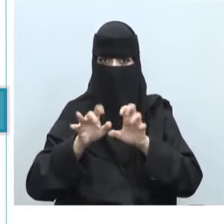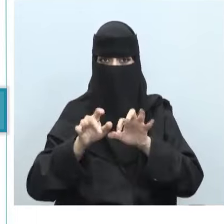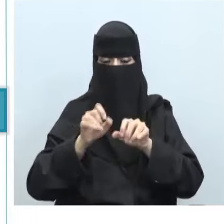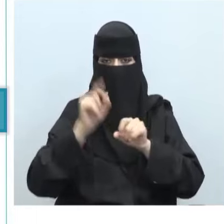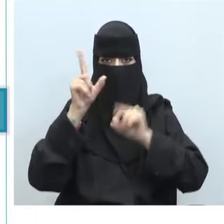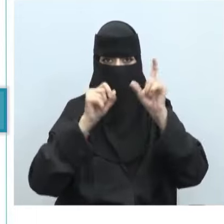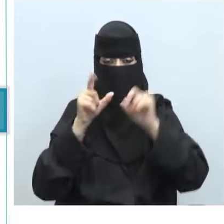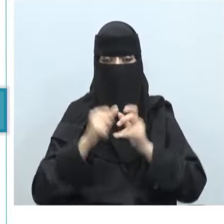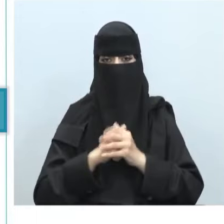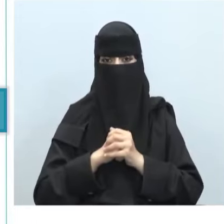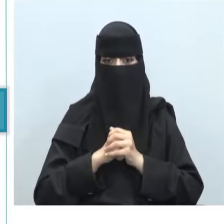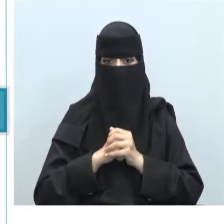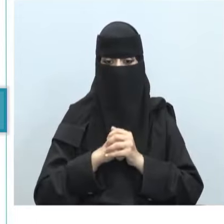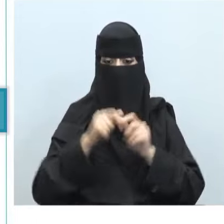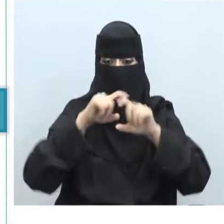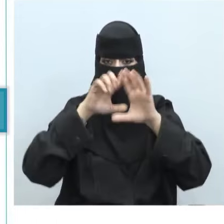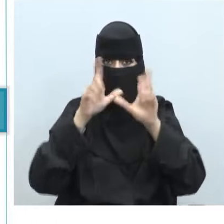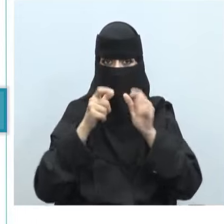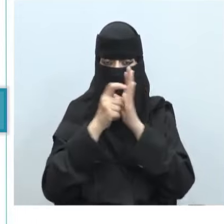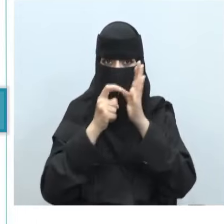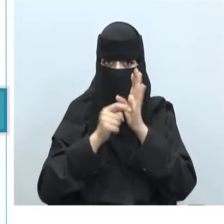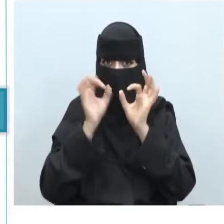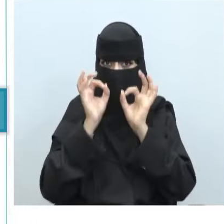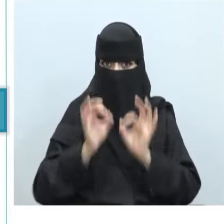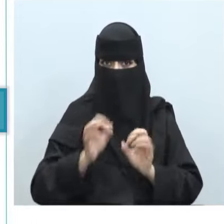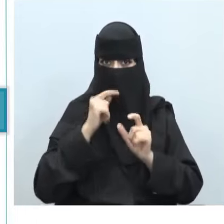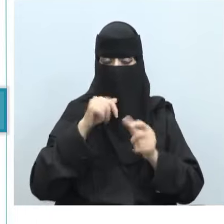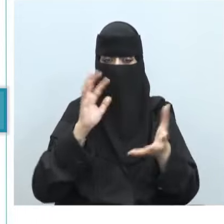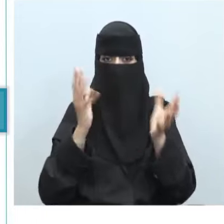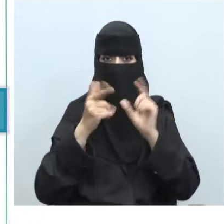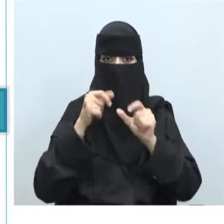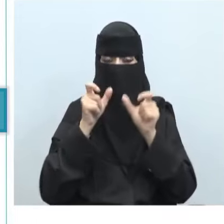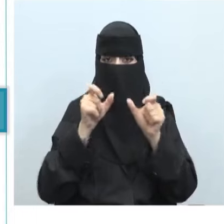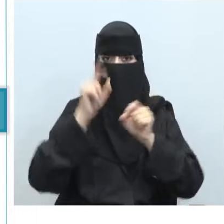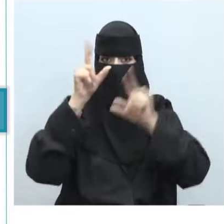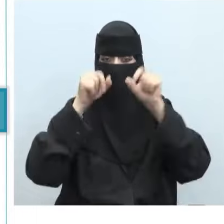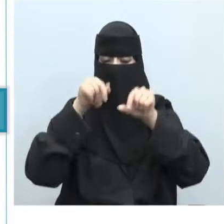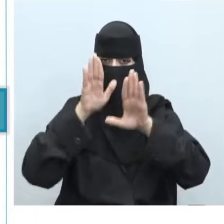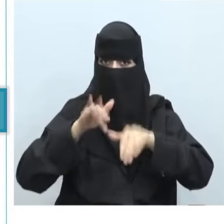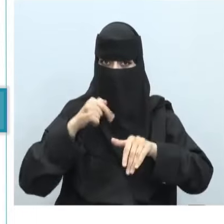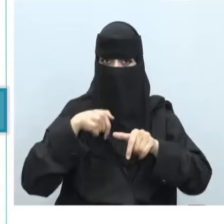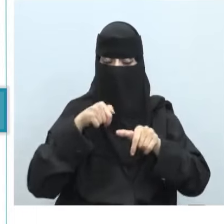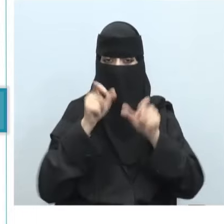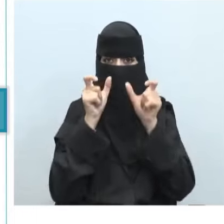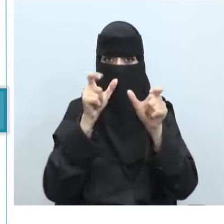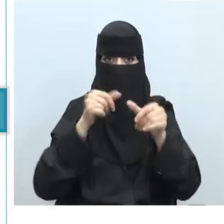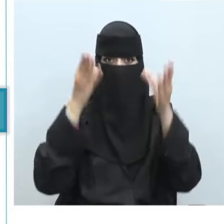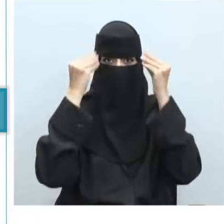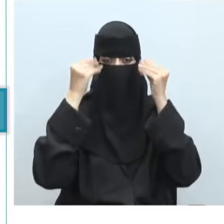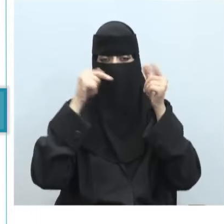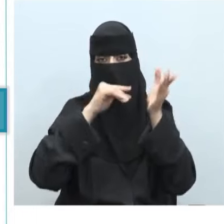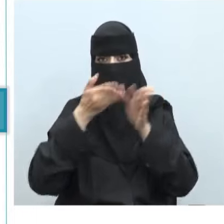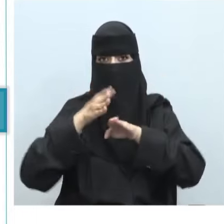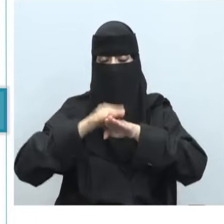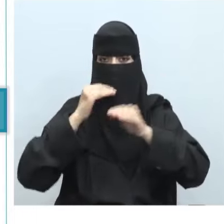هذه القوانين والضوابط الدولية للأمن السبراني وضعت لحماية البيانات والمعلومات